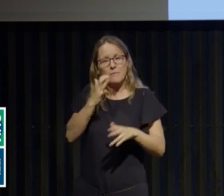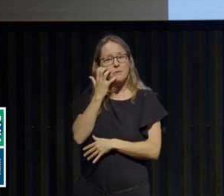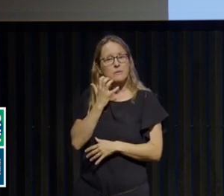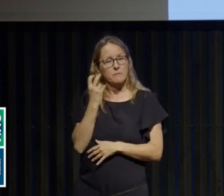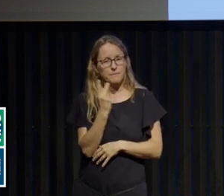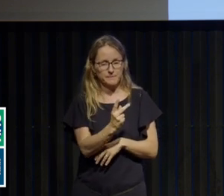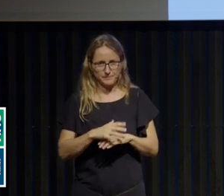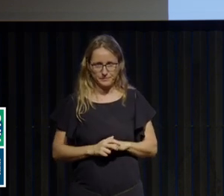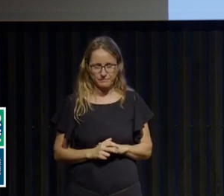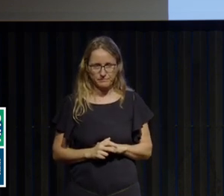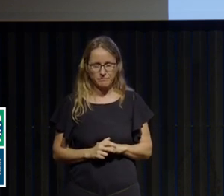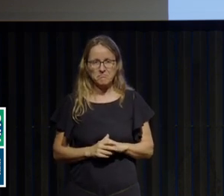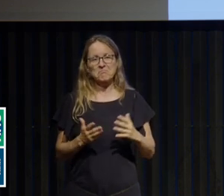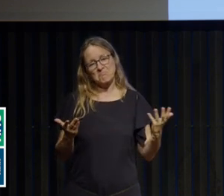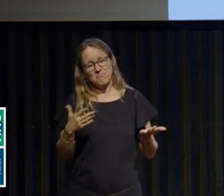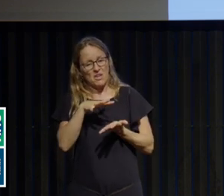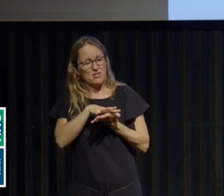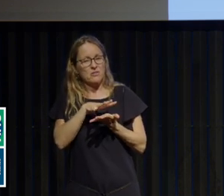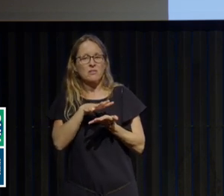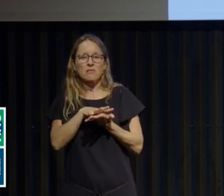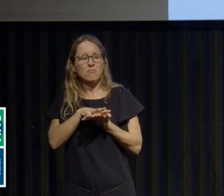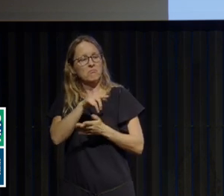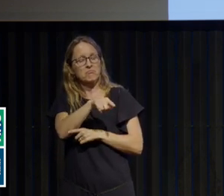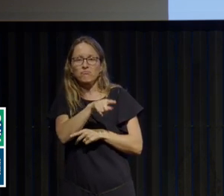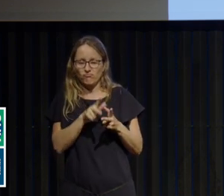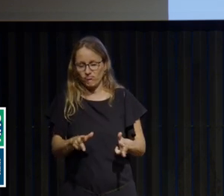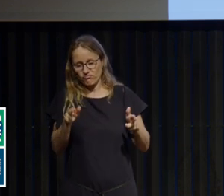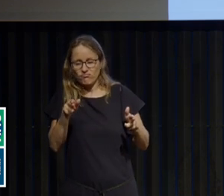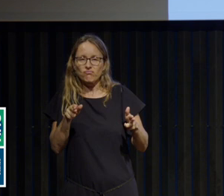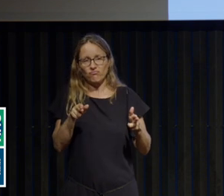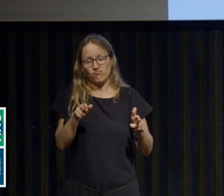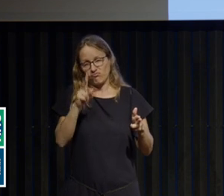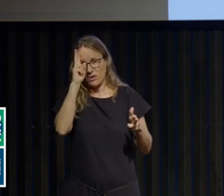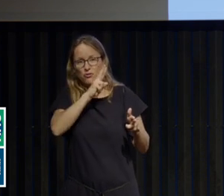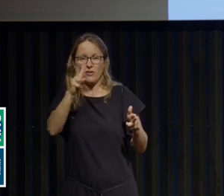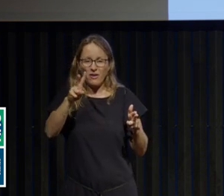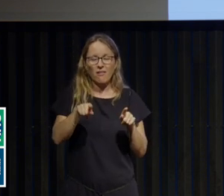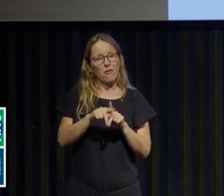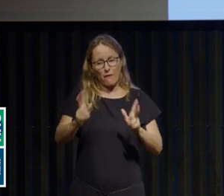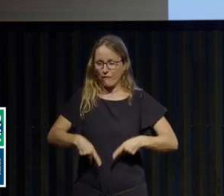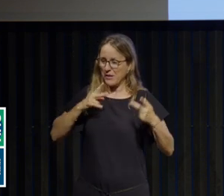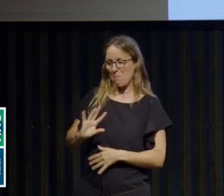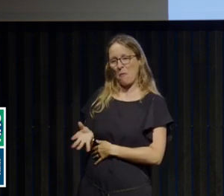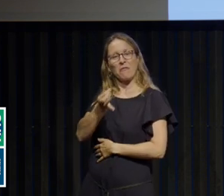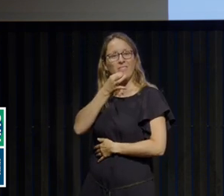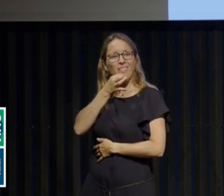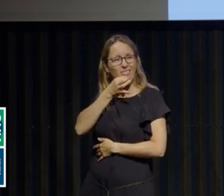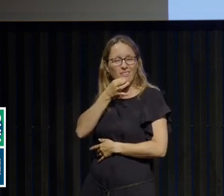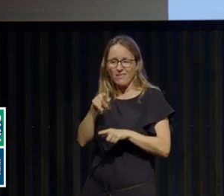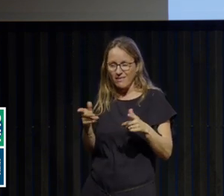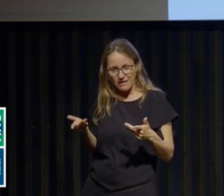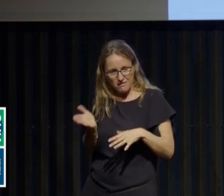Donc, vraiment, ça survient à un âge où, normalement, on doit profiter pleinement de la vie, et